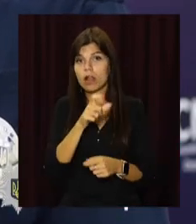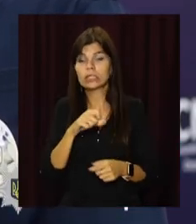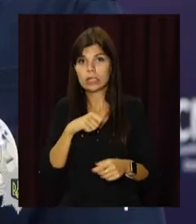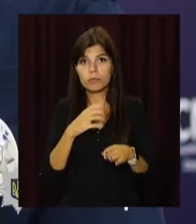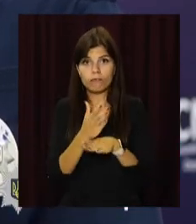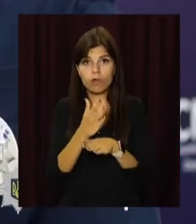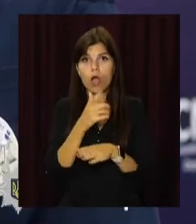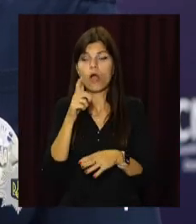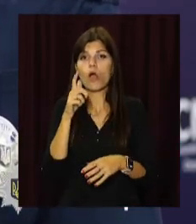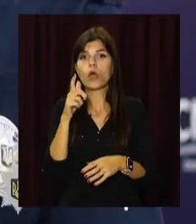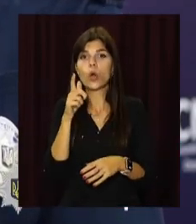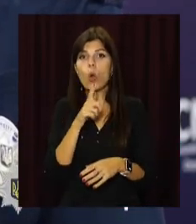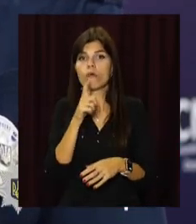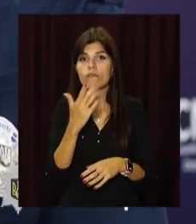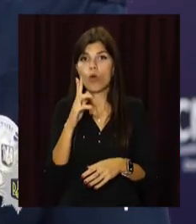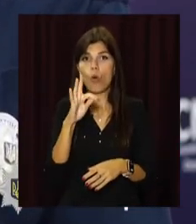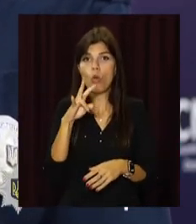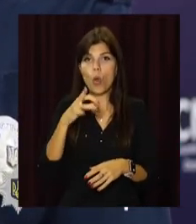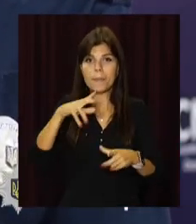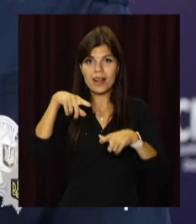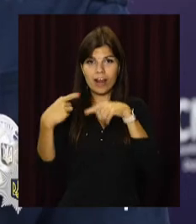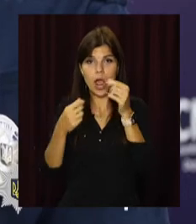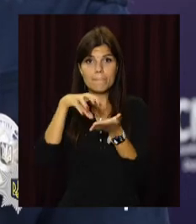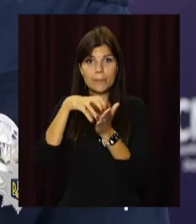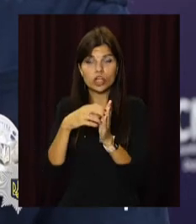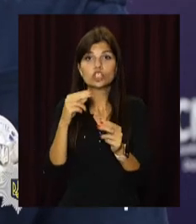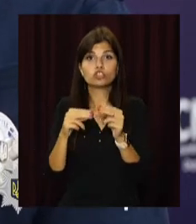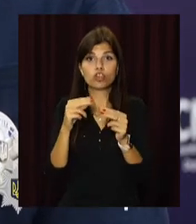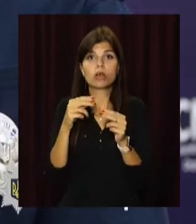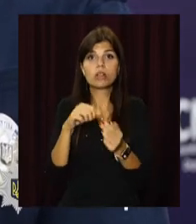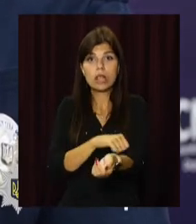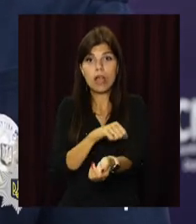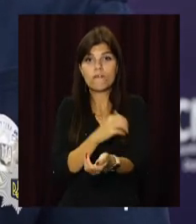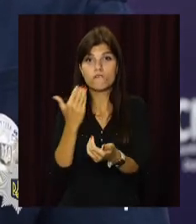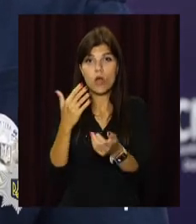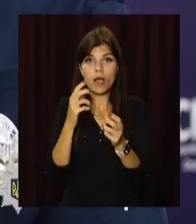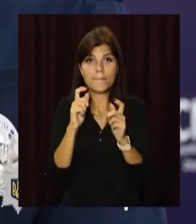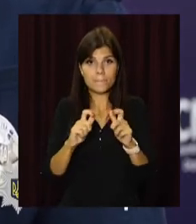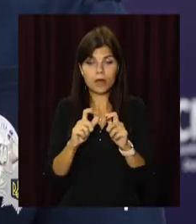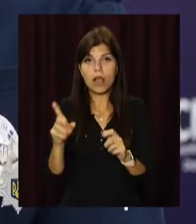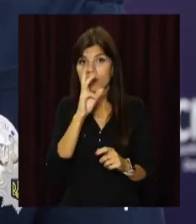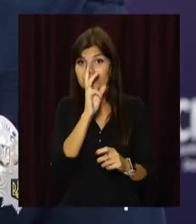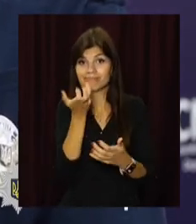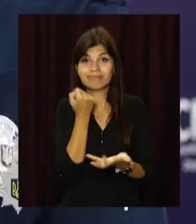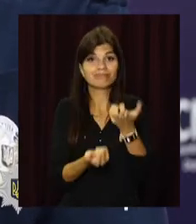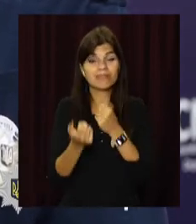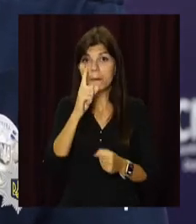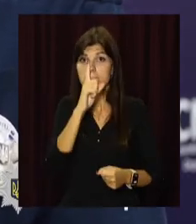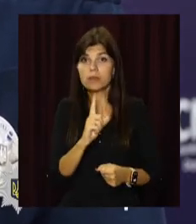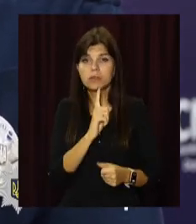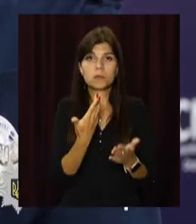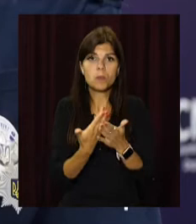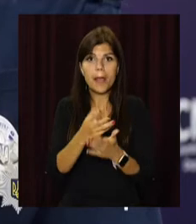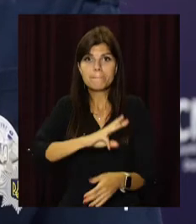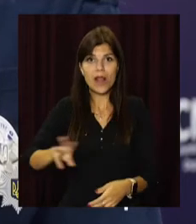виготовляли конопляне печиво, яке теж продавали через наркокрамницю. Їхній щомісячній дохід від такої діяльності становив